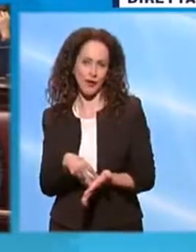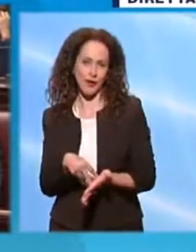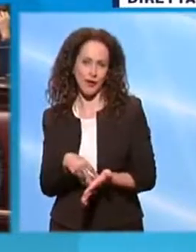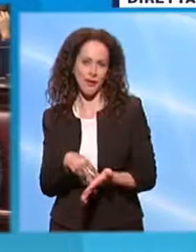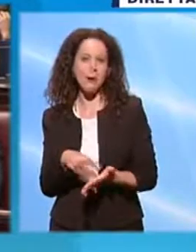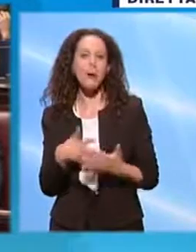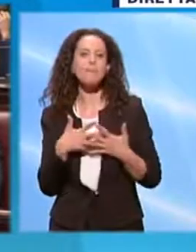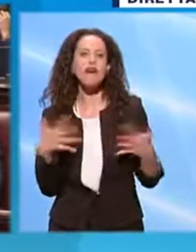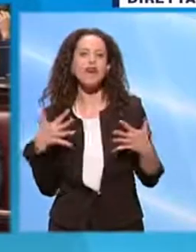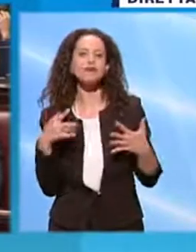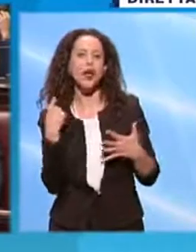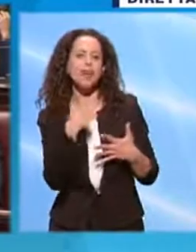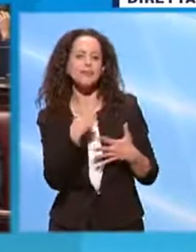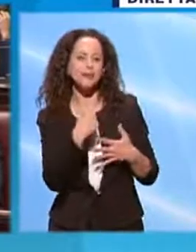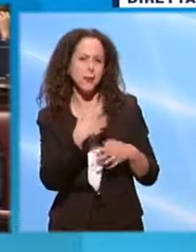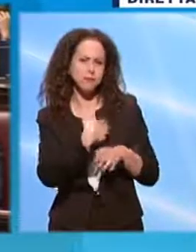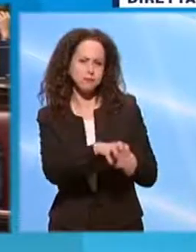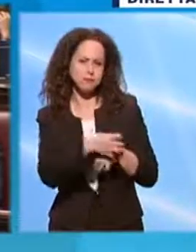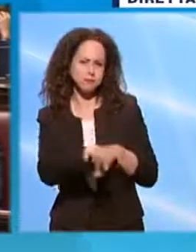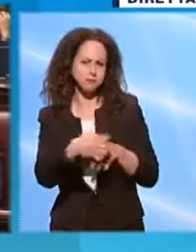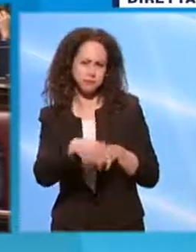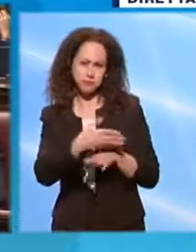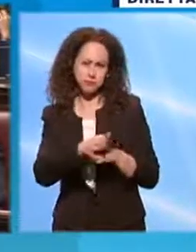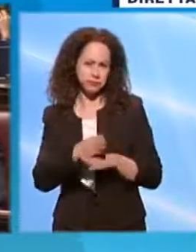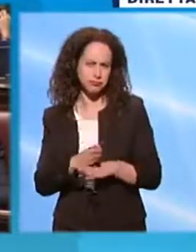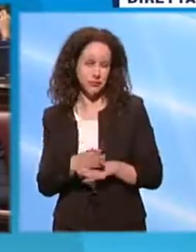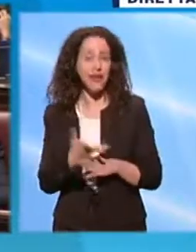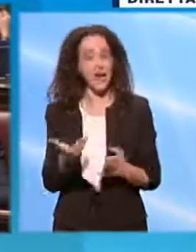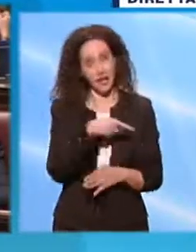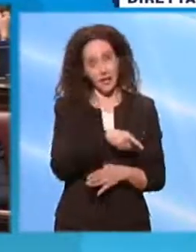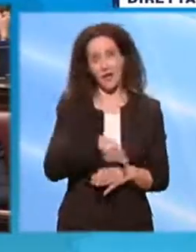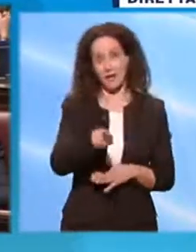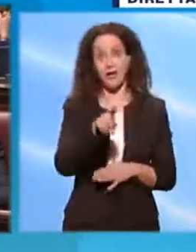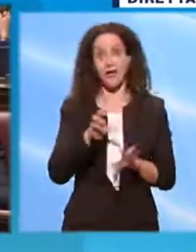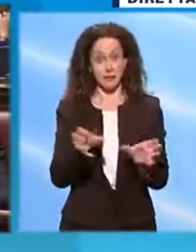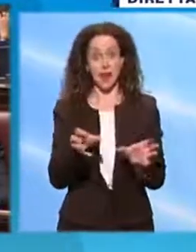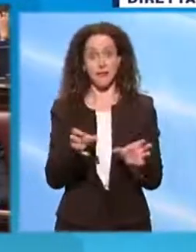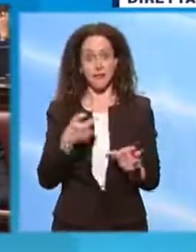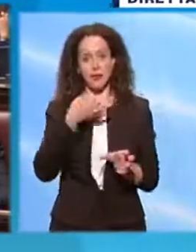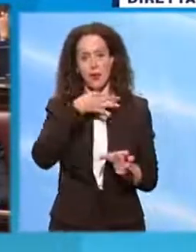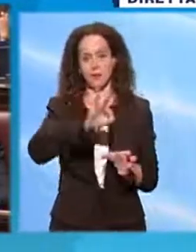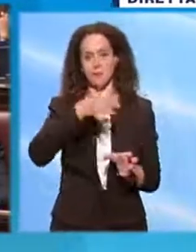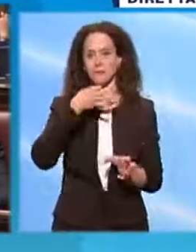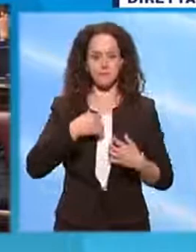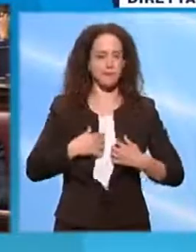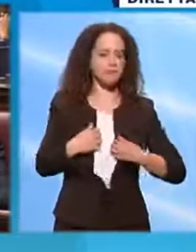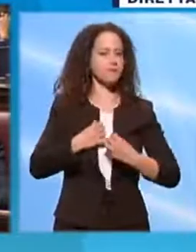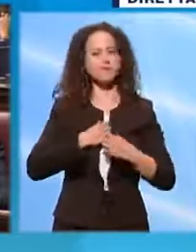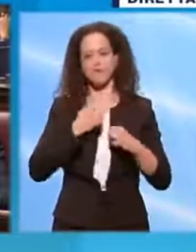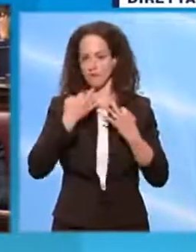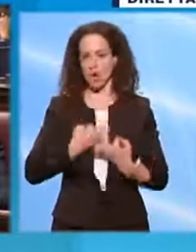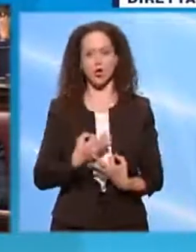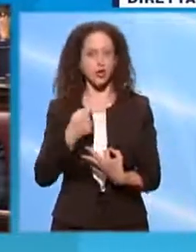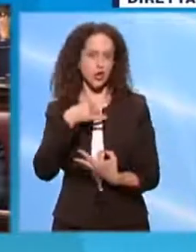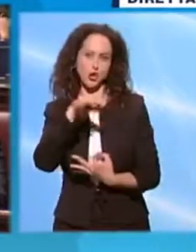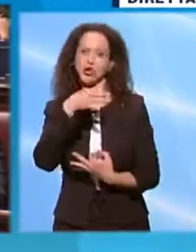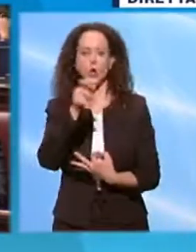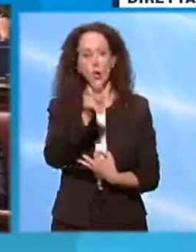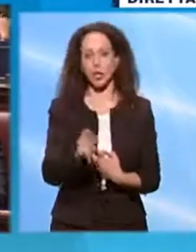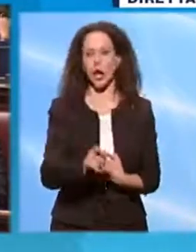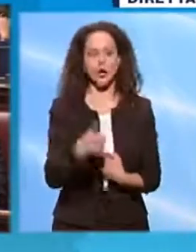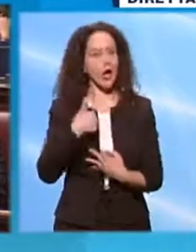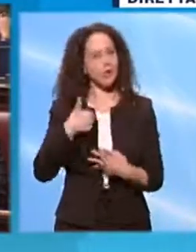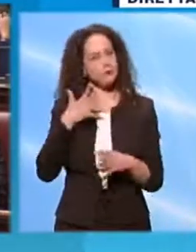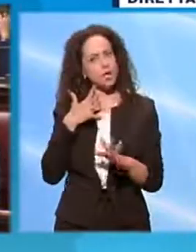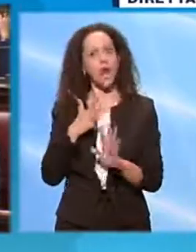sarebbe frantumata. E allora lei è andato in televisione a dire agli italiani con questo piglio deciso che siamo